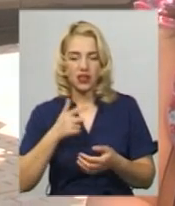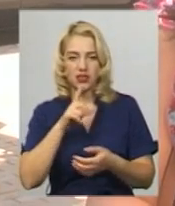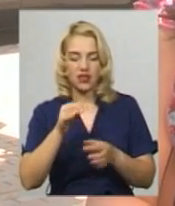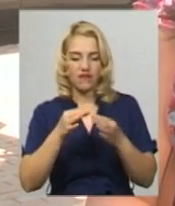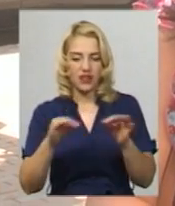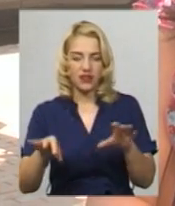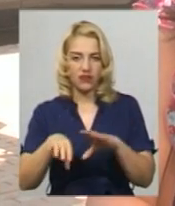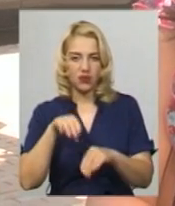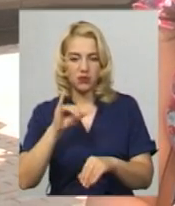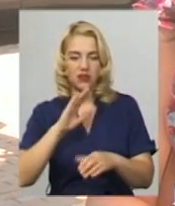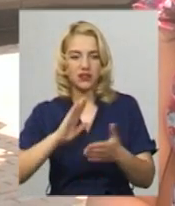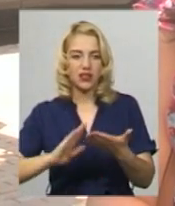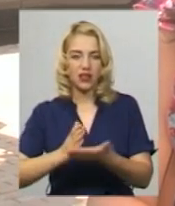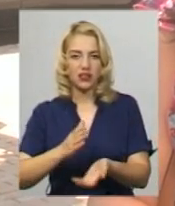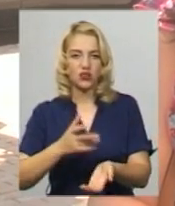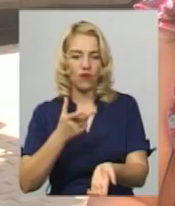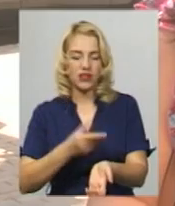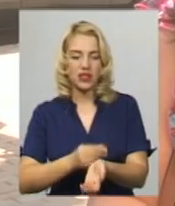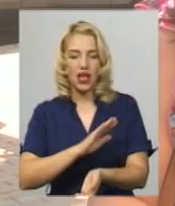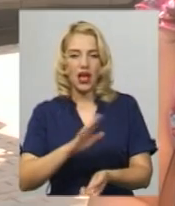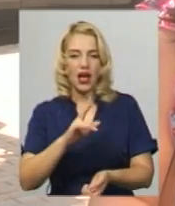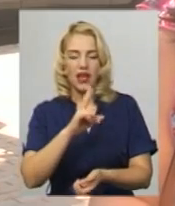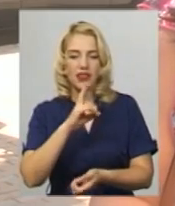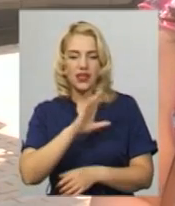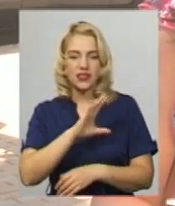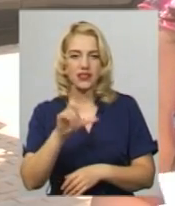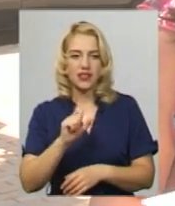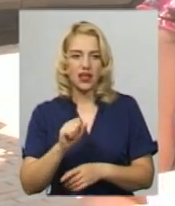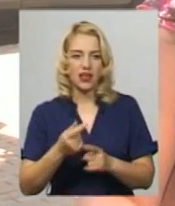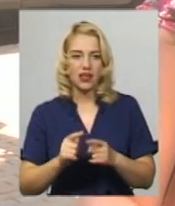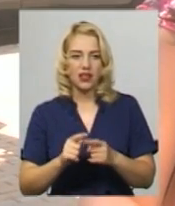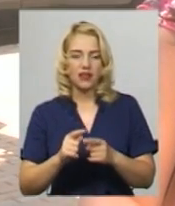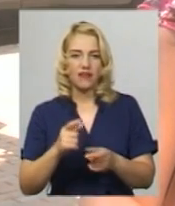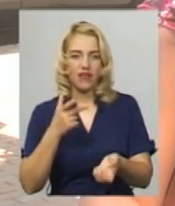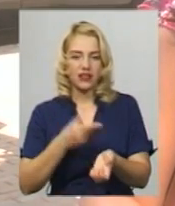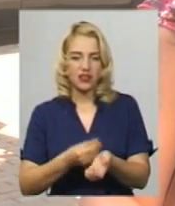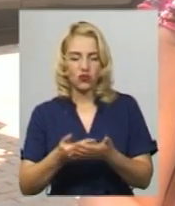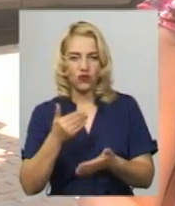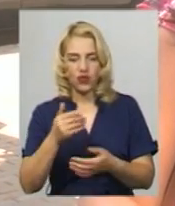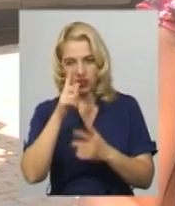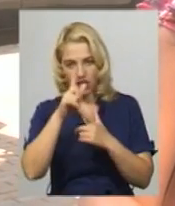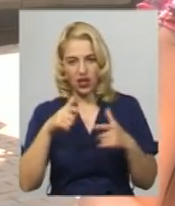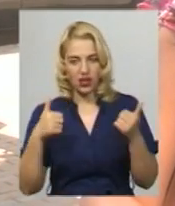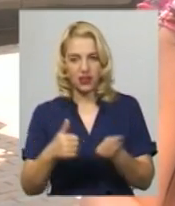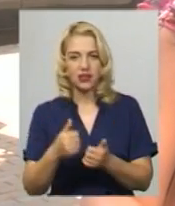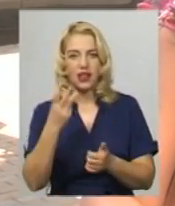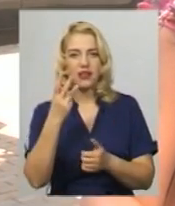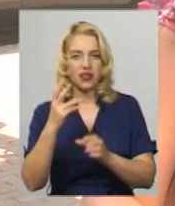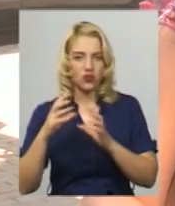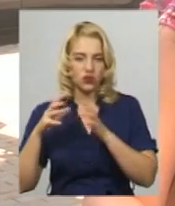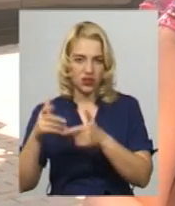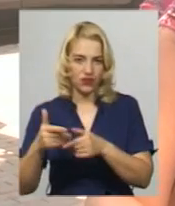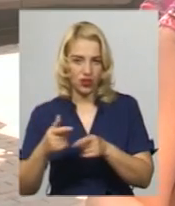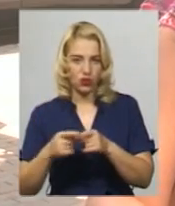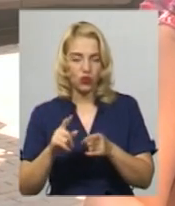вибір і за якісну вакцину, а не за сліви для країн Третього світу, від яких відмовились розвинені європейські країни, за